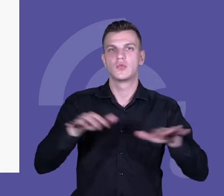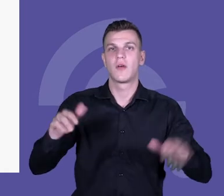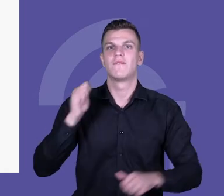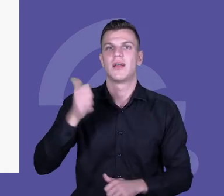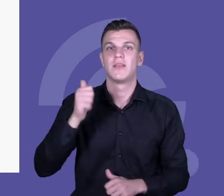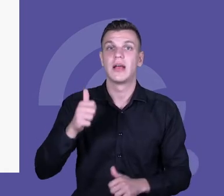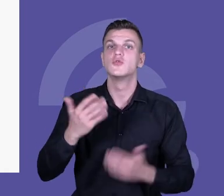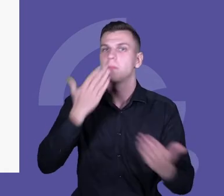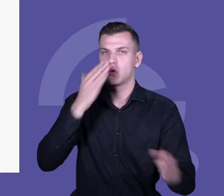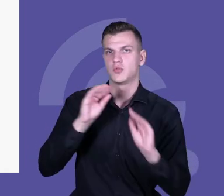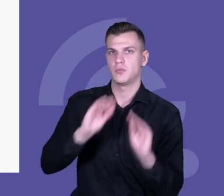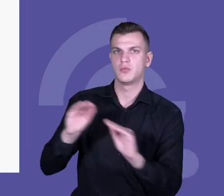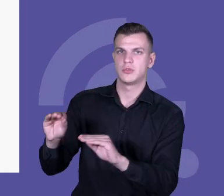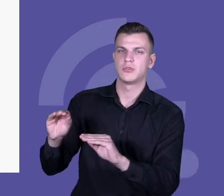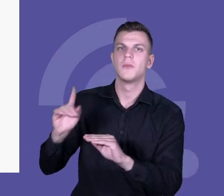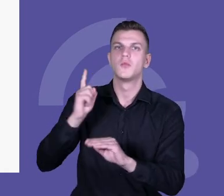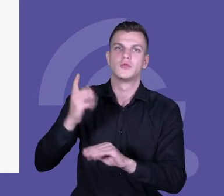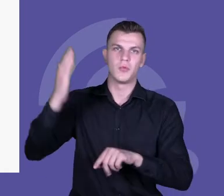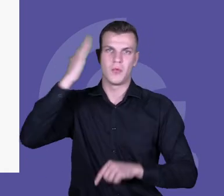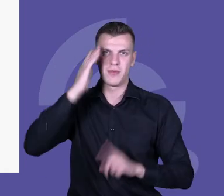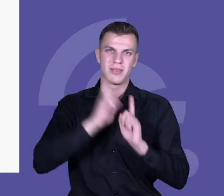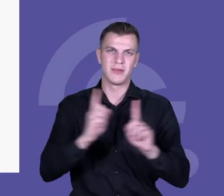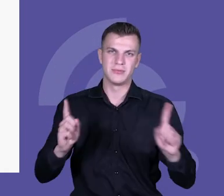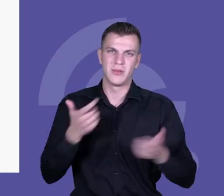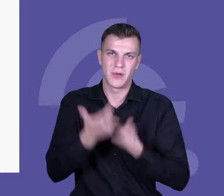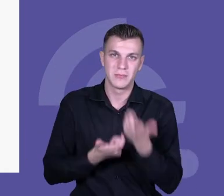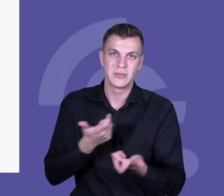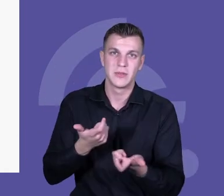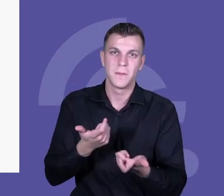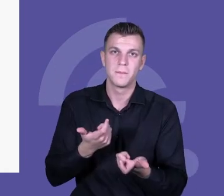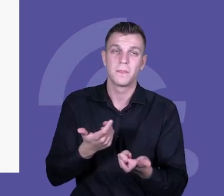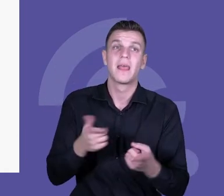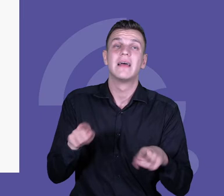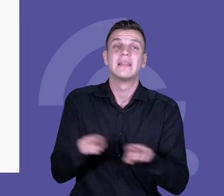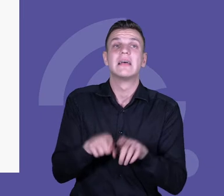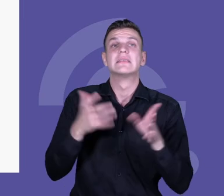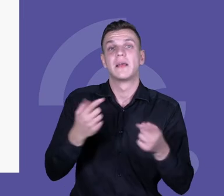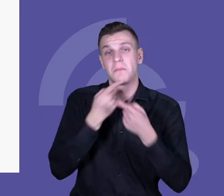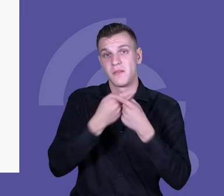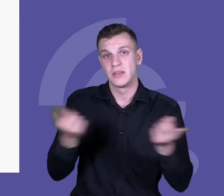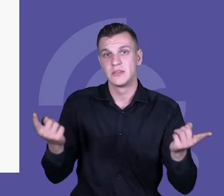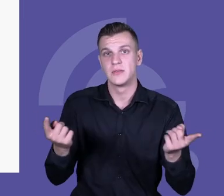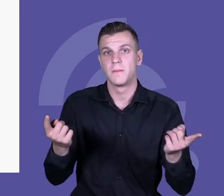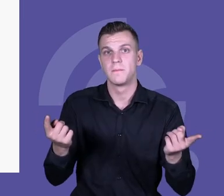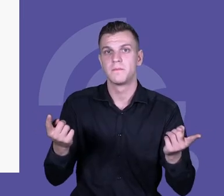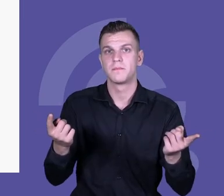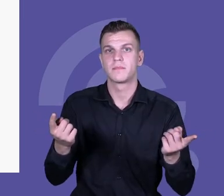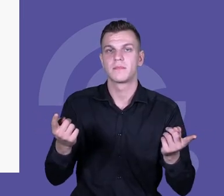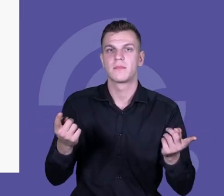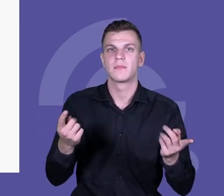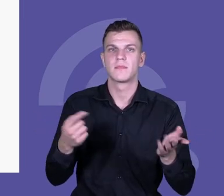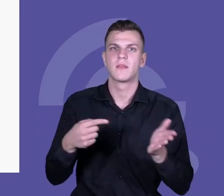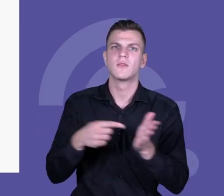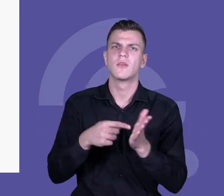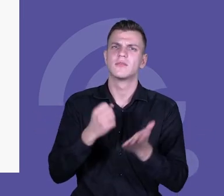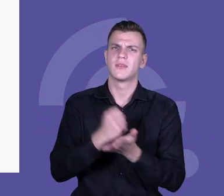nauczania. I chcielibyśmy zweryfikować negatywnie taką tezę, która stawia w opozycji te metody podające,